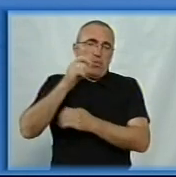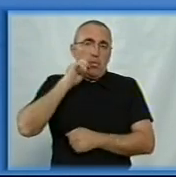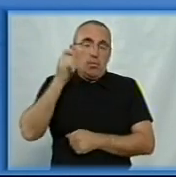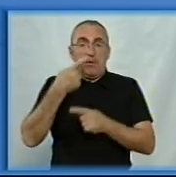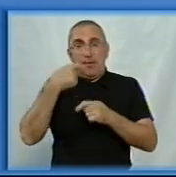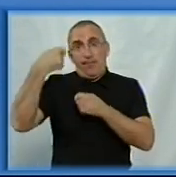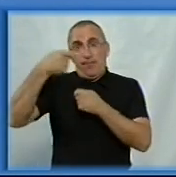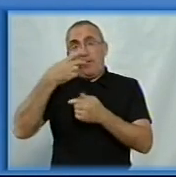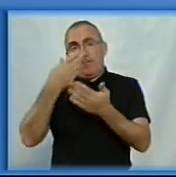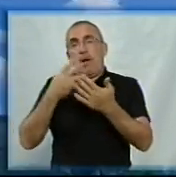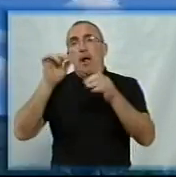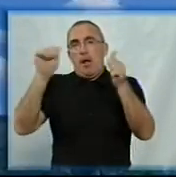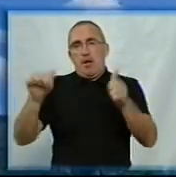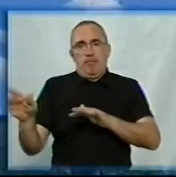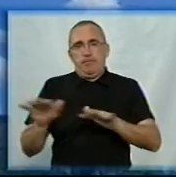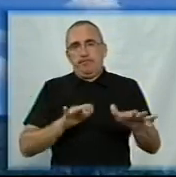цьому відео ви бачите, як це було.